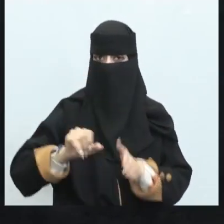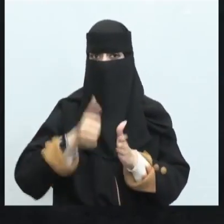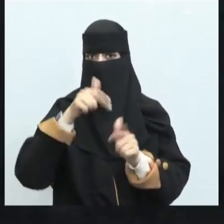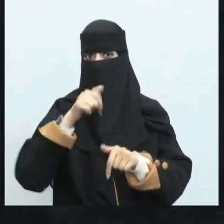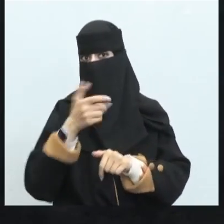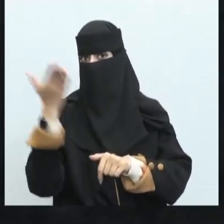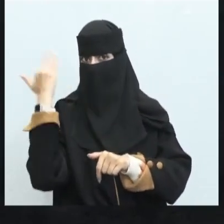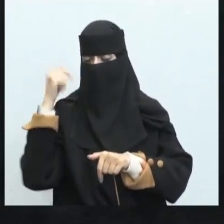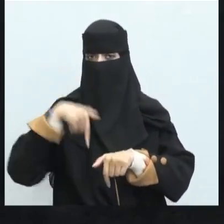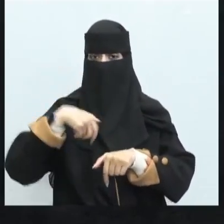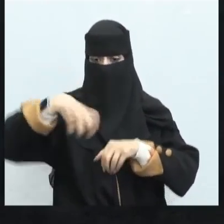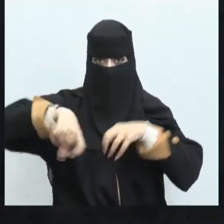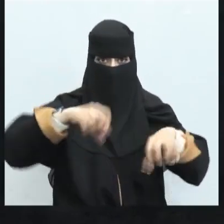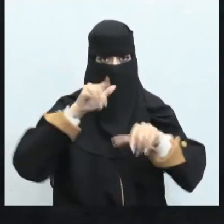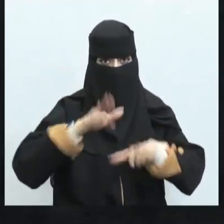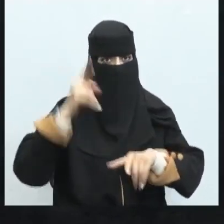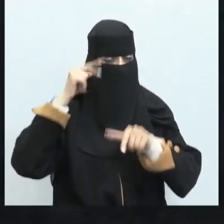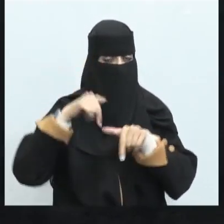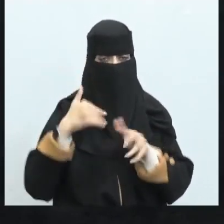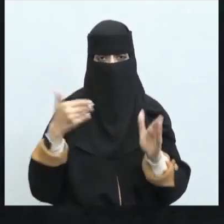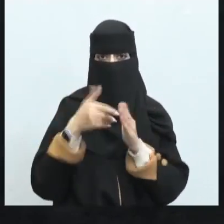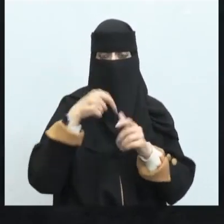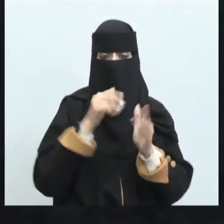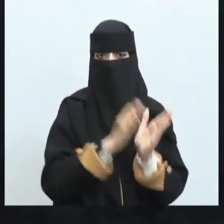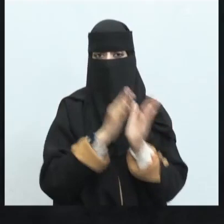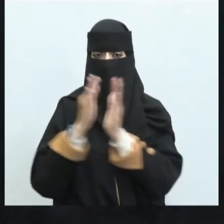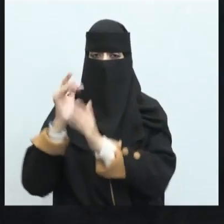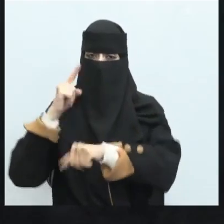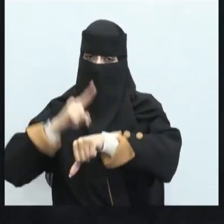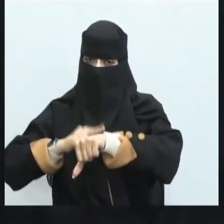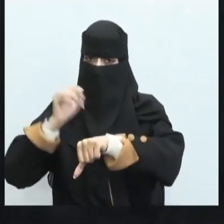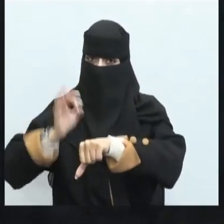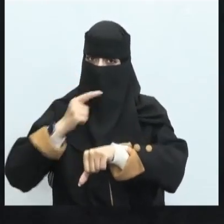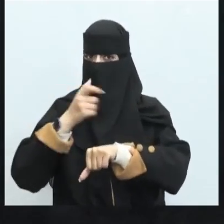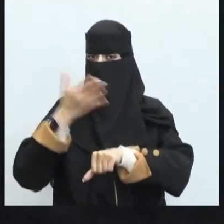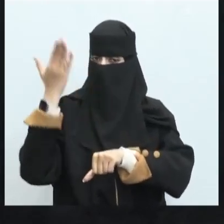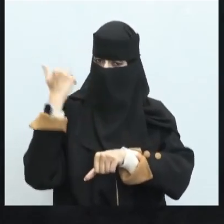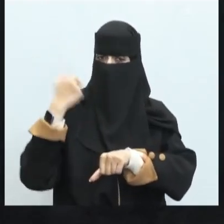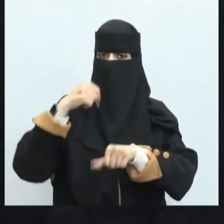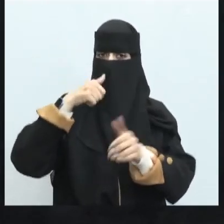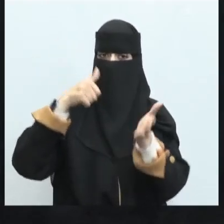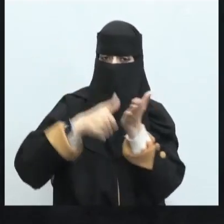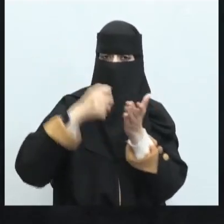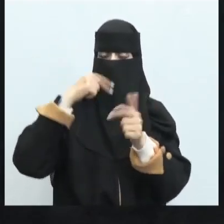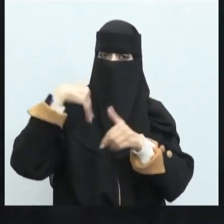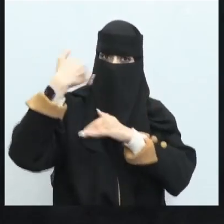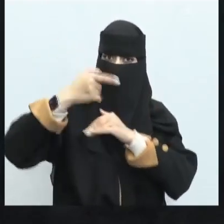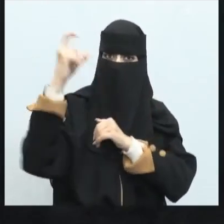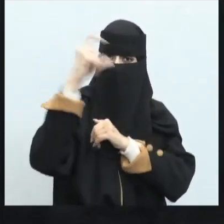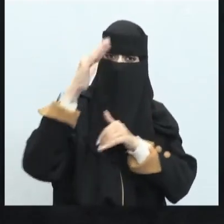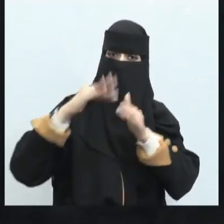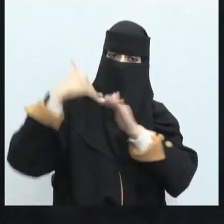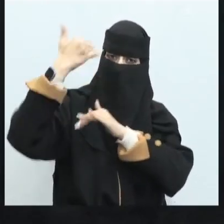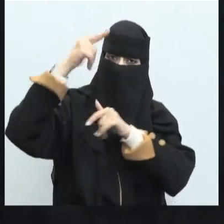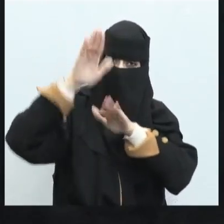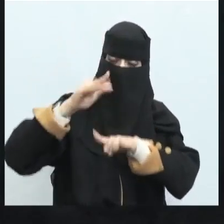بدأنا بالتقسيم وعرفنا كيف أنه التقسيم والحقب الزمنية العصر الجاهلي ثم أصصاد الإسلام والأموي ثم الأموي